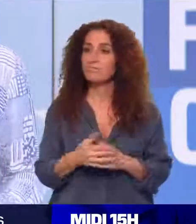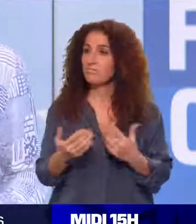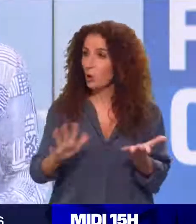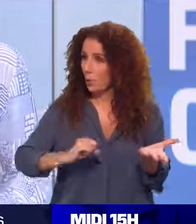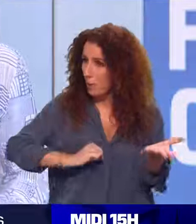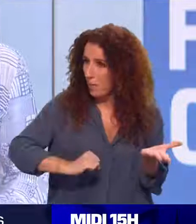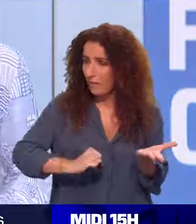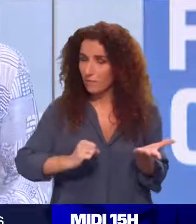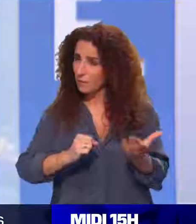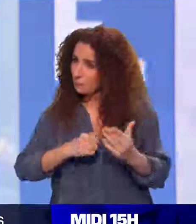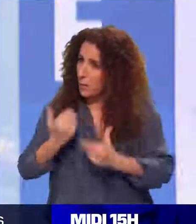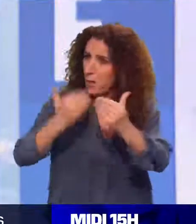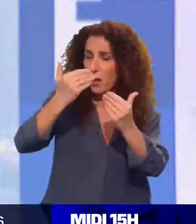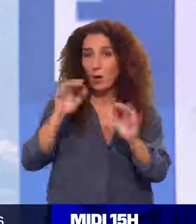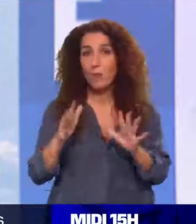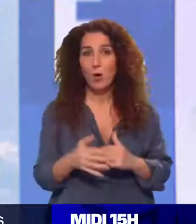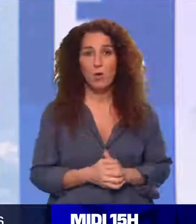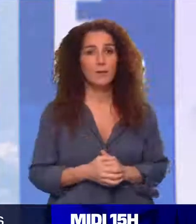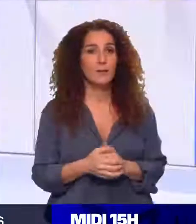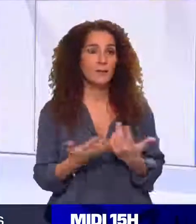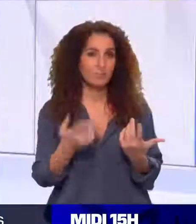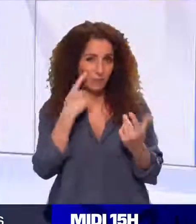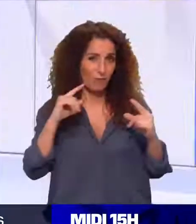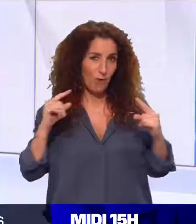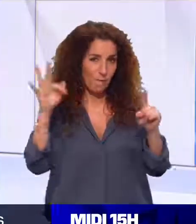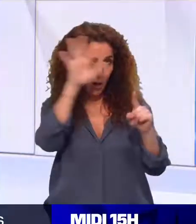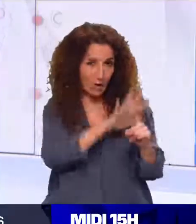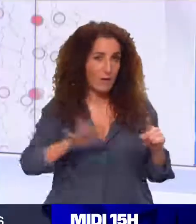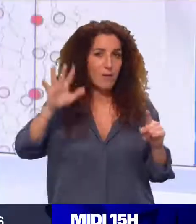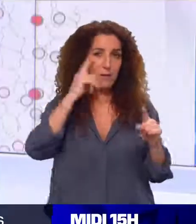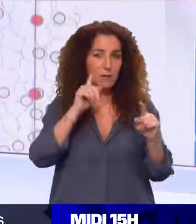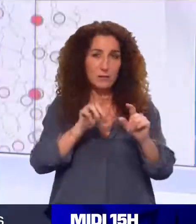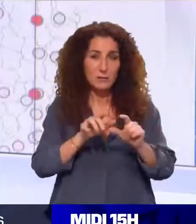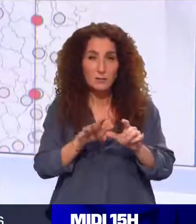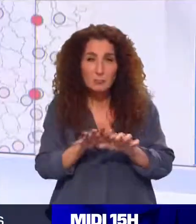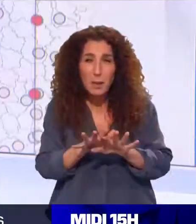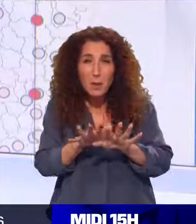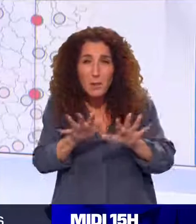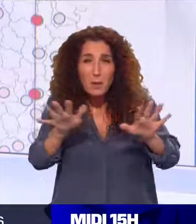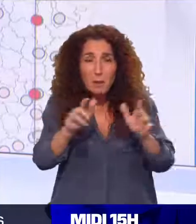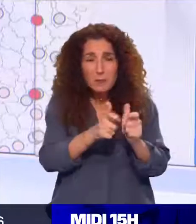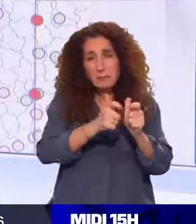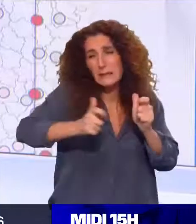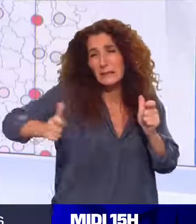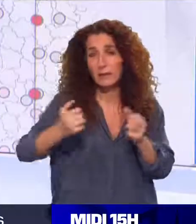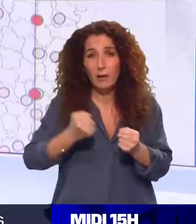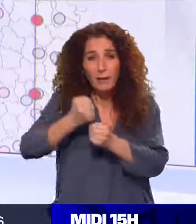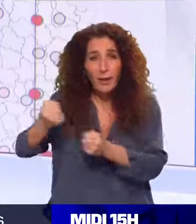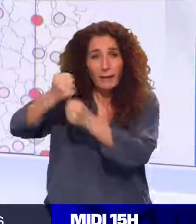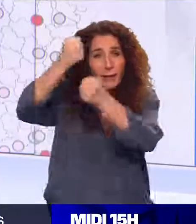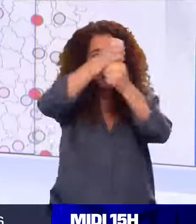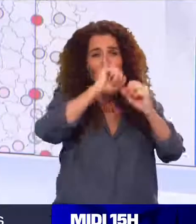cadence de vaccination ? – Alors tout d'abord, cette carte, elle mise sur le déploiement de plusieurs centres géants de vaccination, autrement appelés des